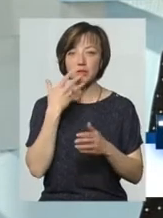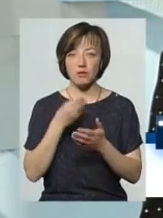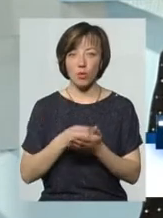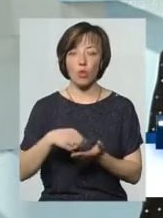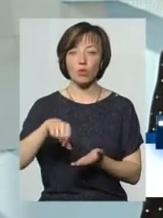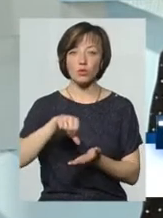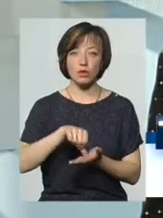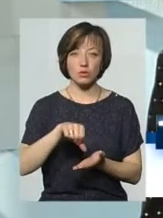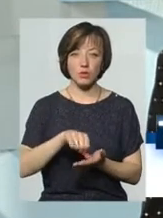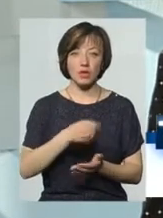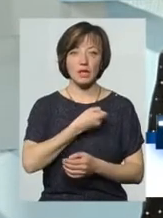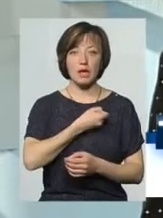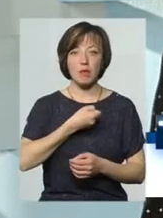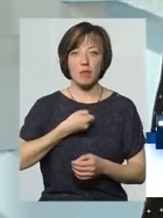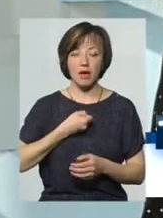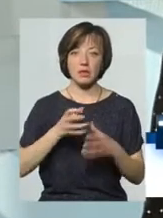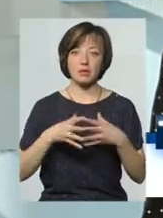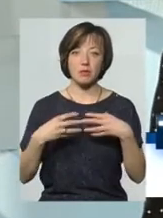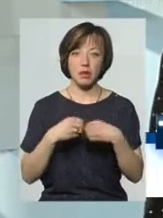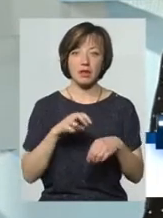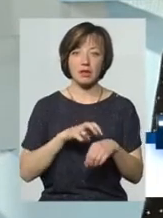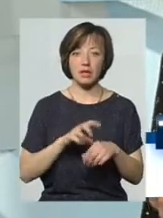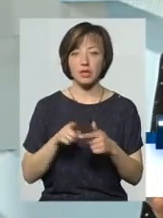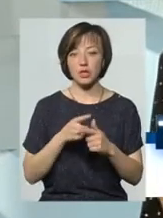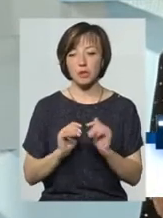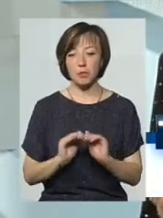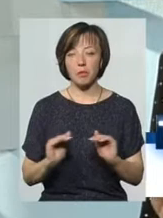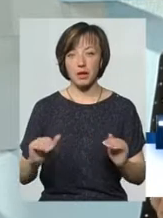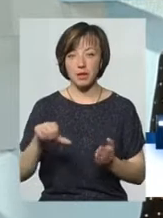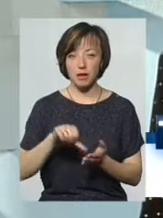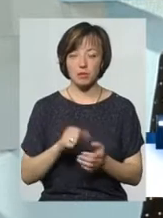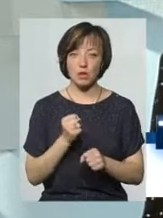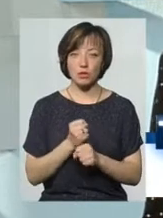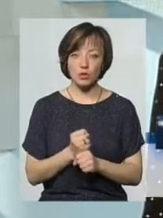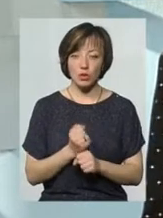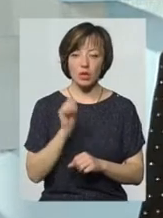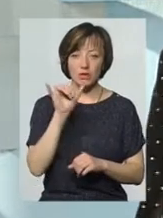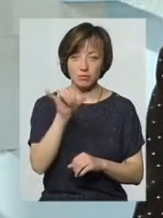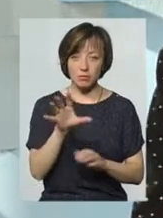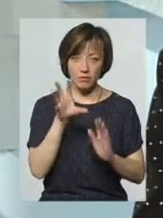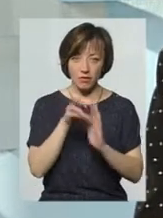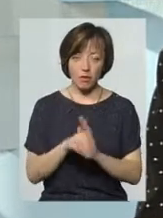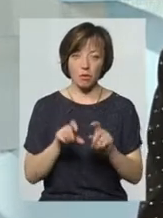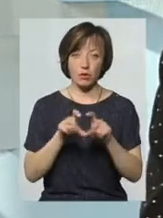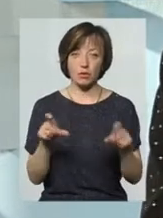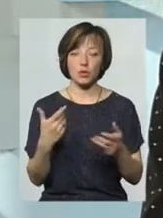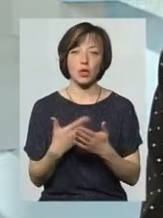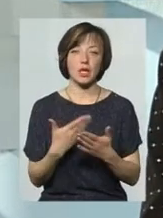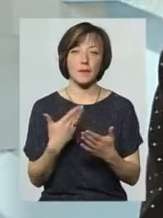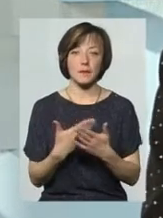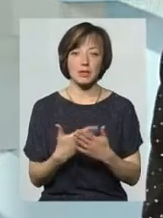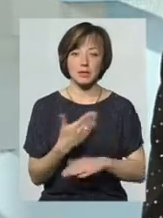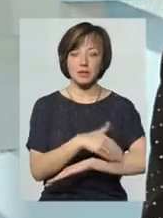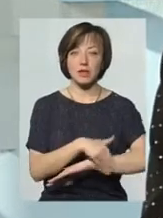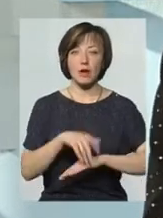дільничного терапевта, до сімейного лікаря чи педіатра, який працює безпосередньо в амбулаторії. Так, наприклад, за